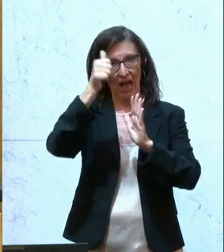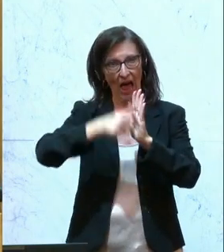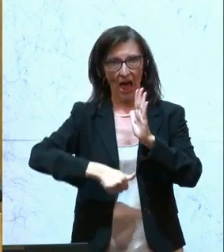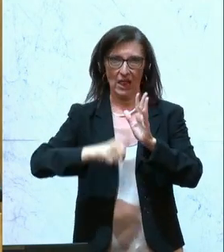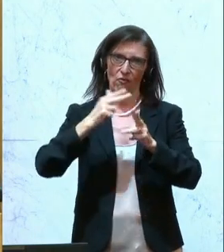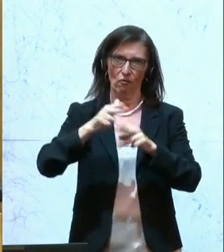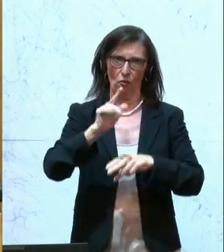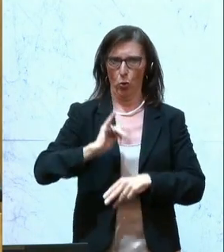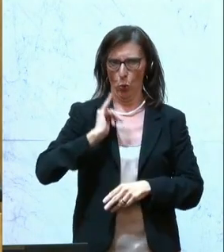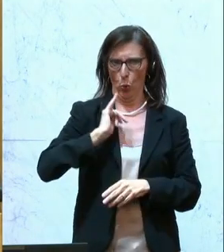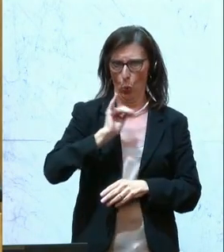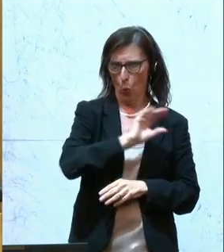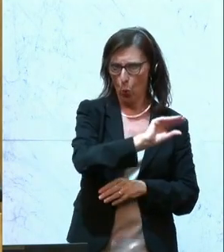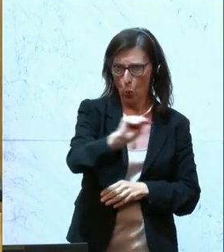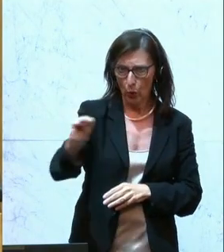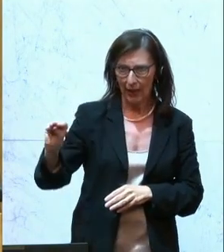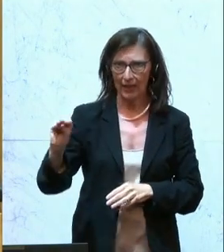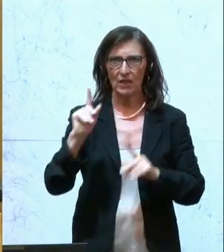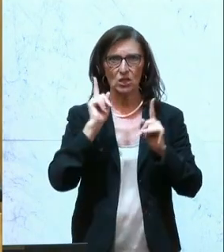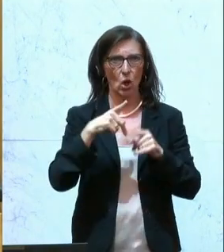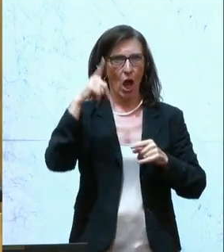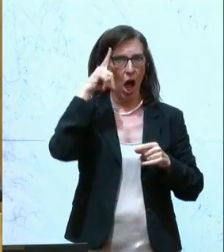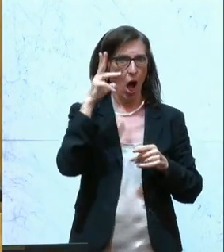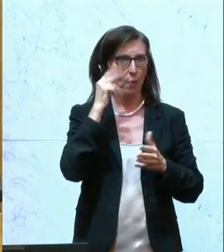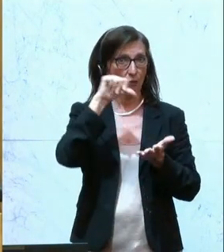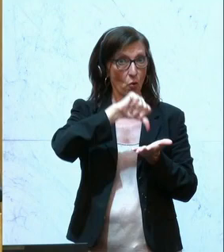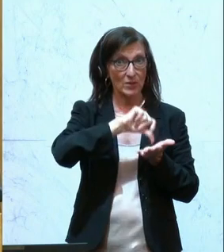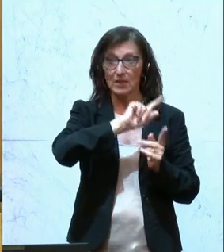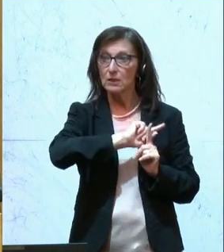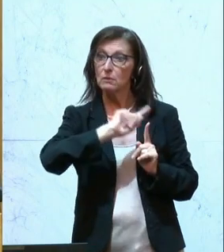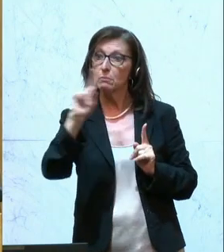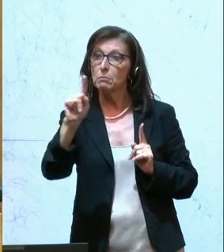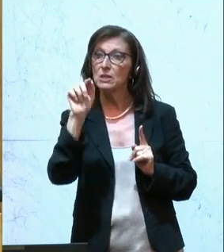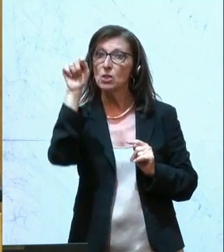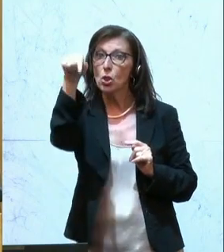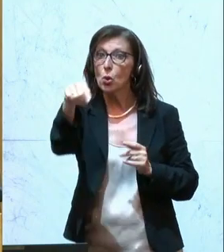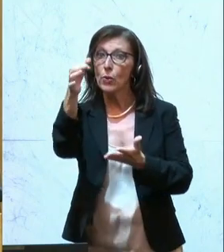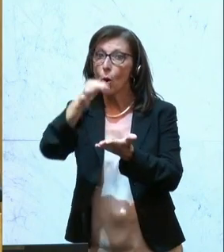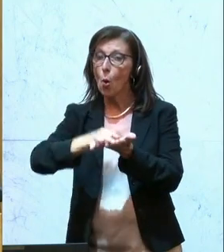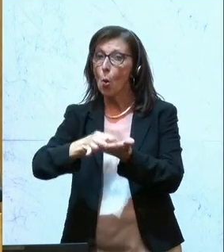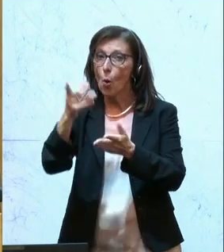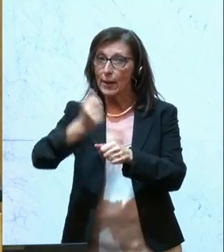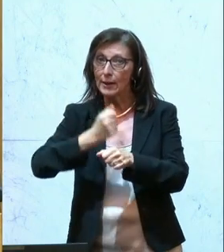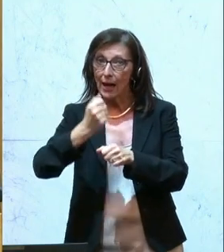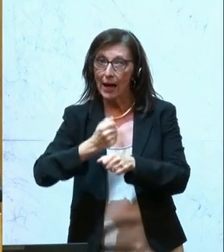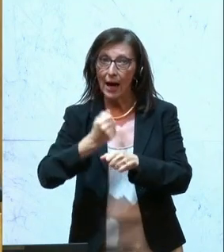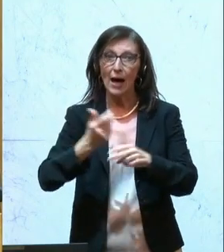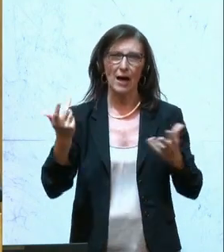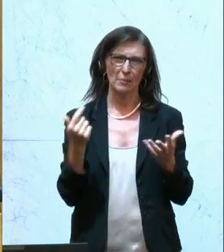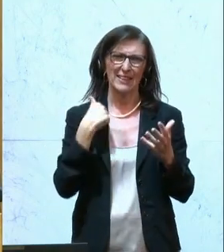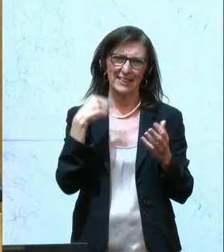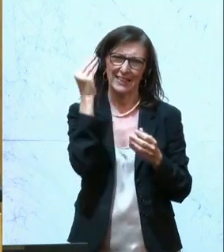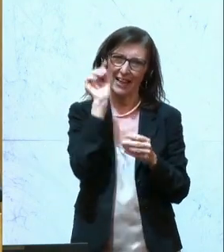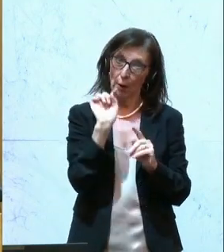zur Verfügung stellen für die Fahrt vom Hauptwohnsitz zum Einsatzort, aber auch sonst. Ich glaube, dass das ein ganz